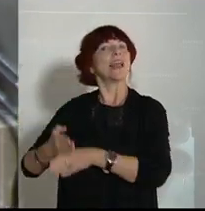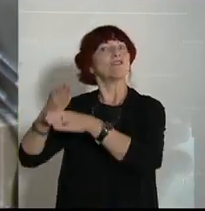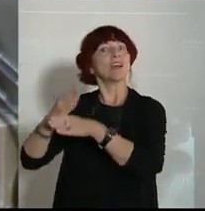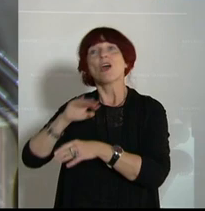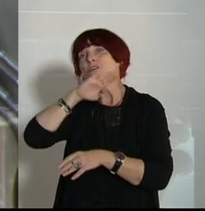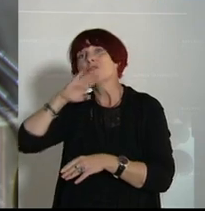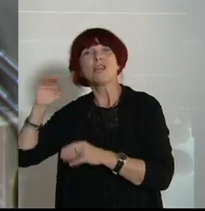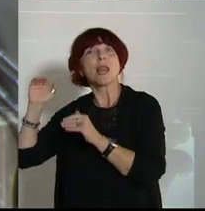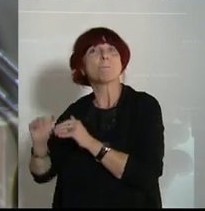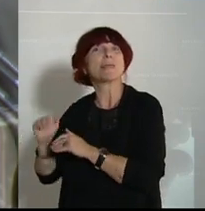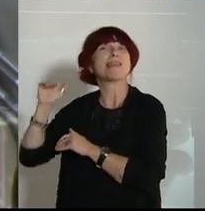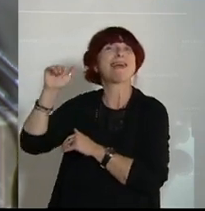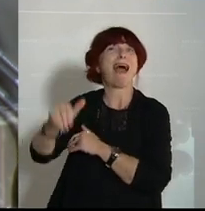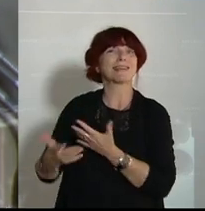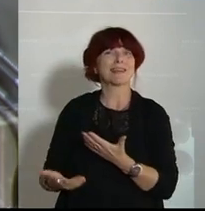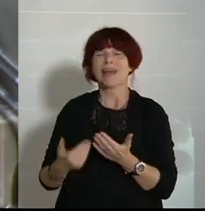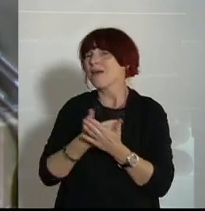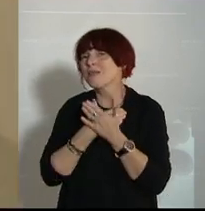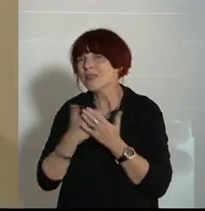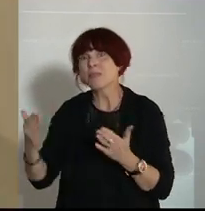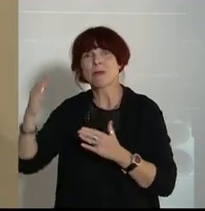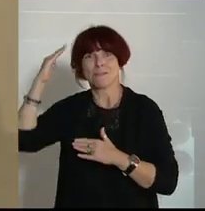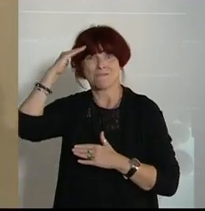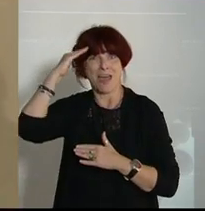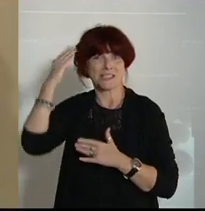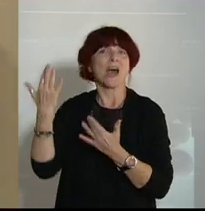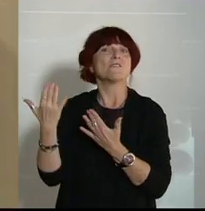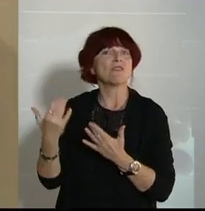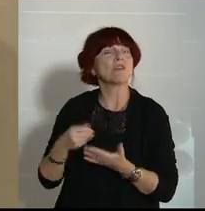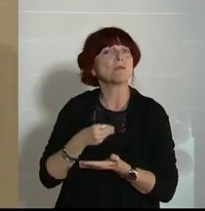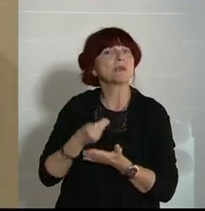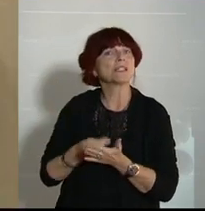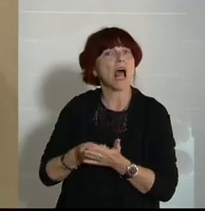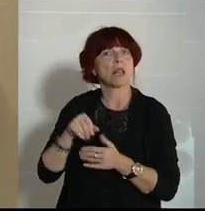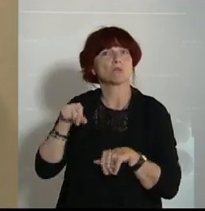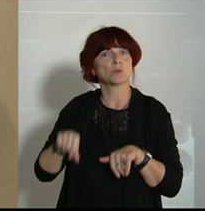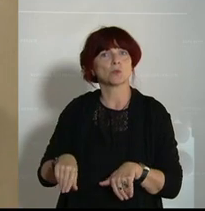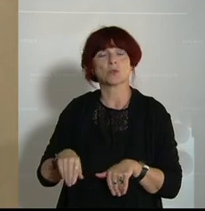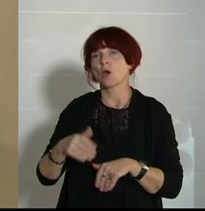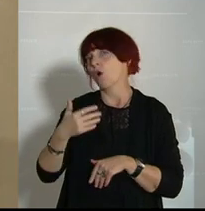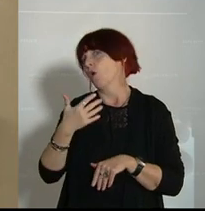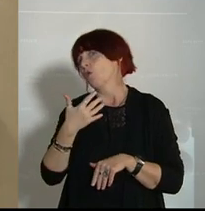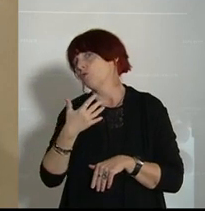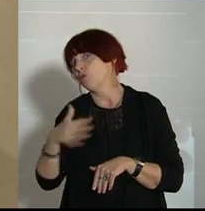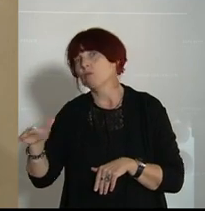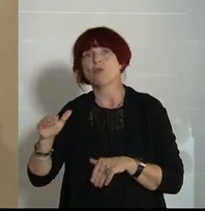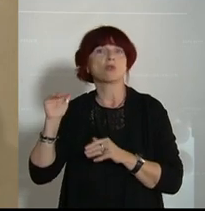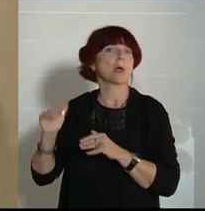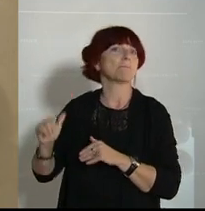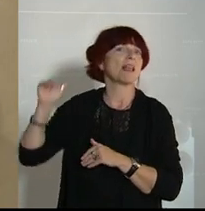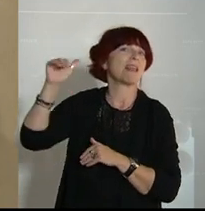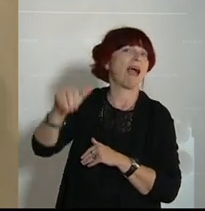Keiner weiß, in welcher Höhe das am Ende gezahlt wird. Werden es 500 Milliarden